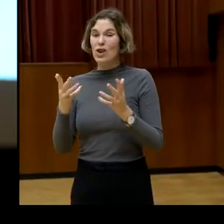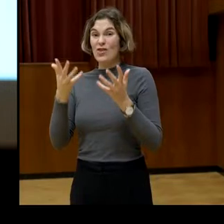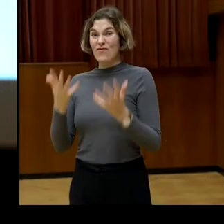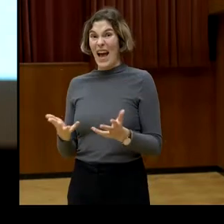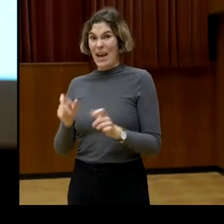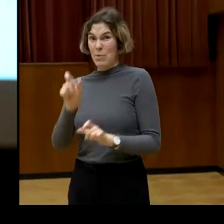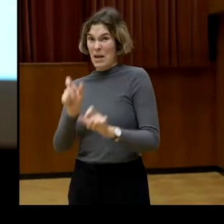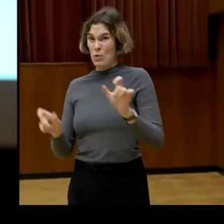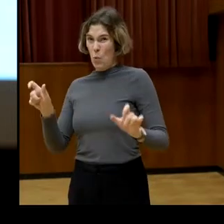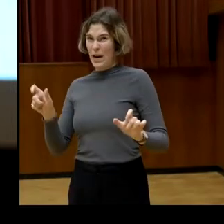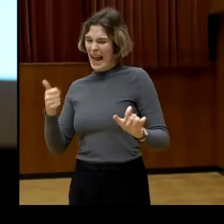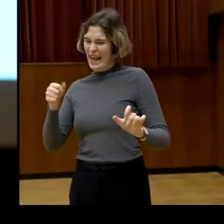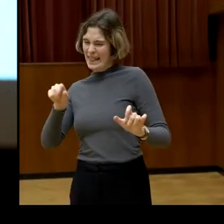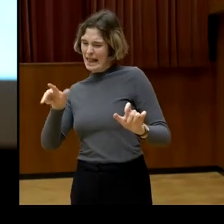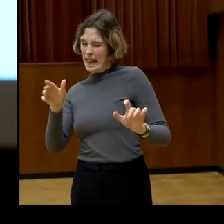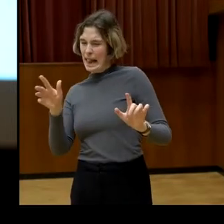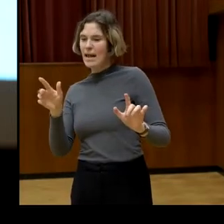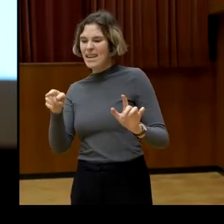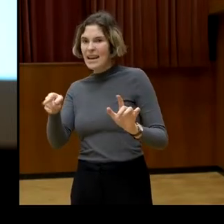macht.